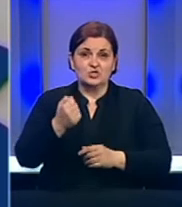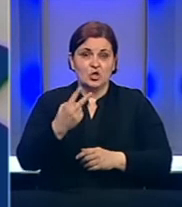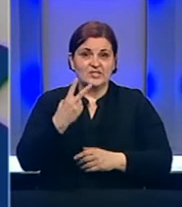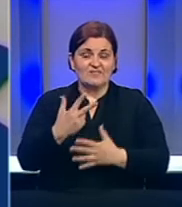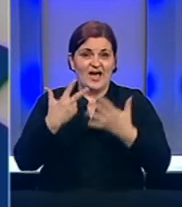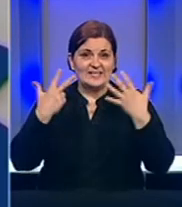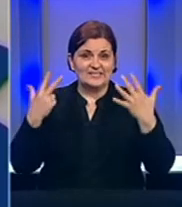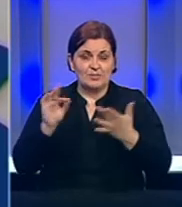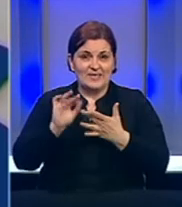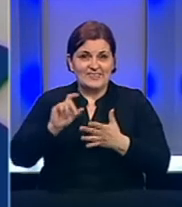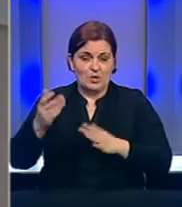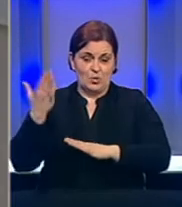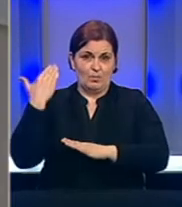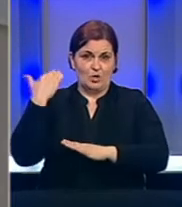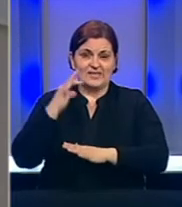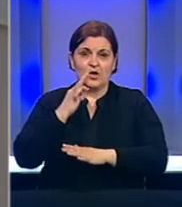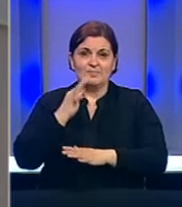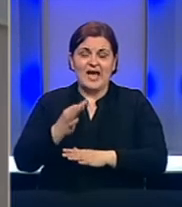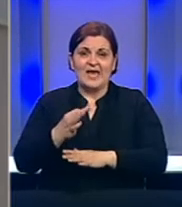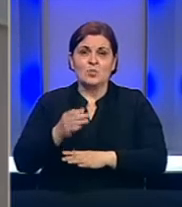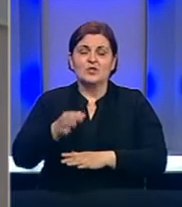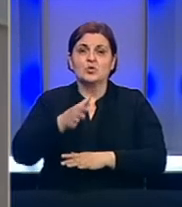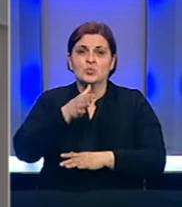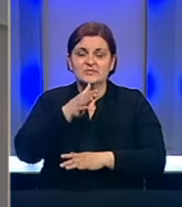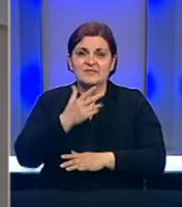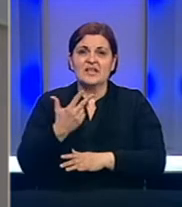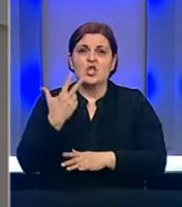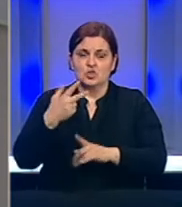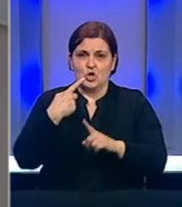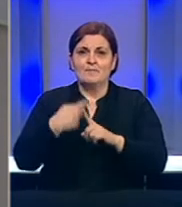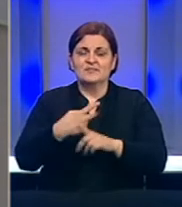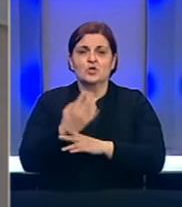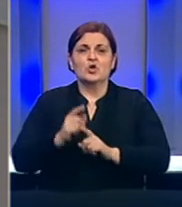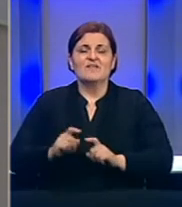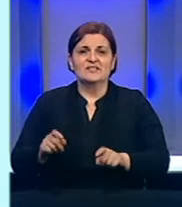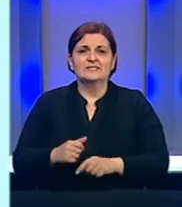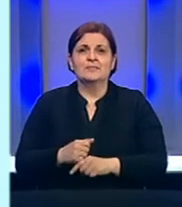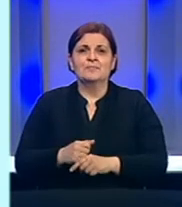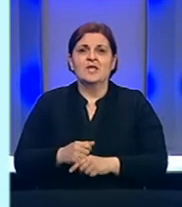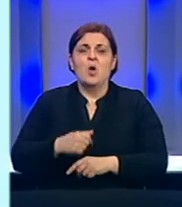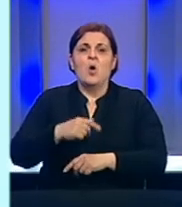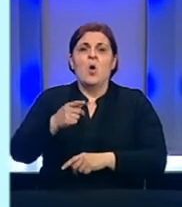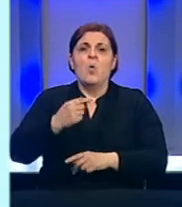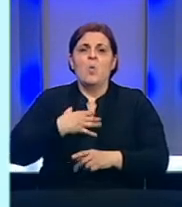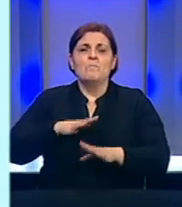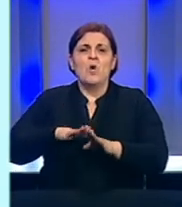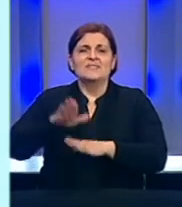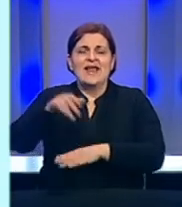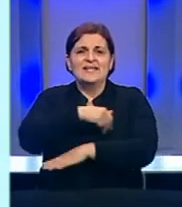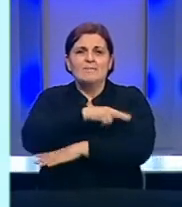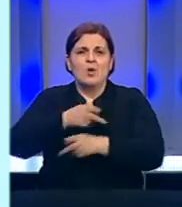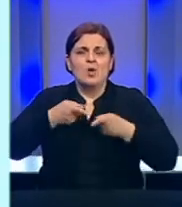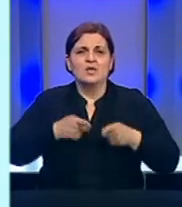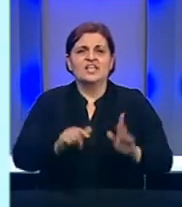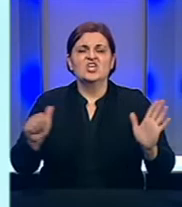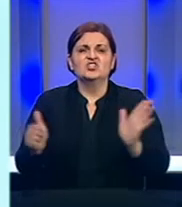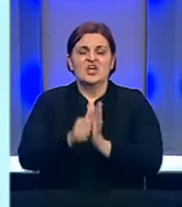testiranih u proteklom danu u kantonu Sarajevo troje pozitivno na COVID-19. U klinici Podhrastovih hospitalizirano